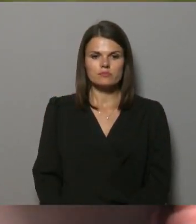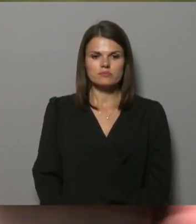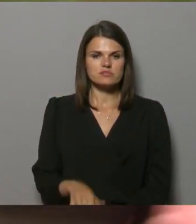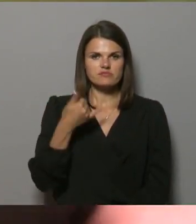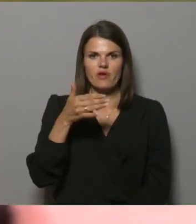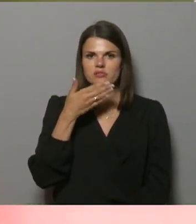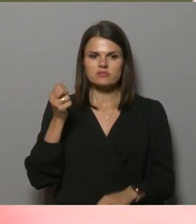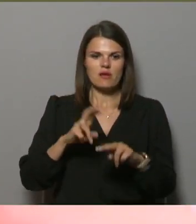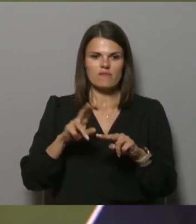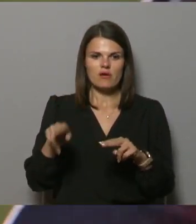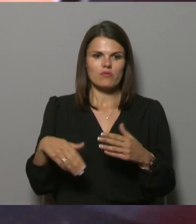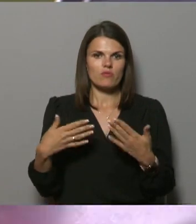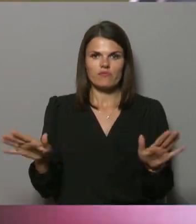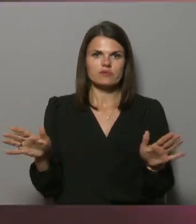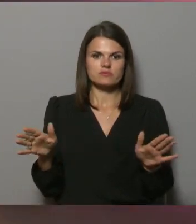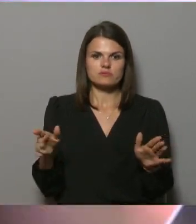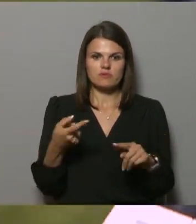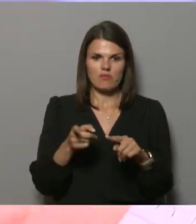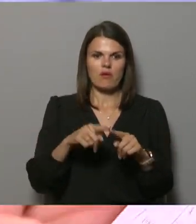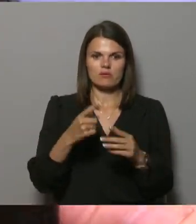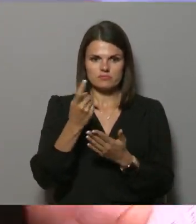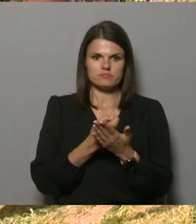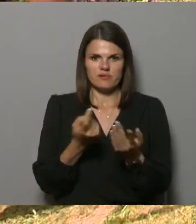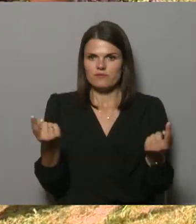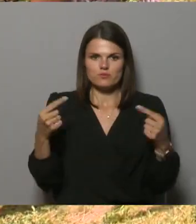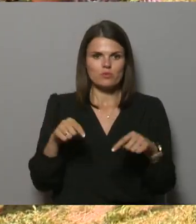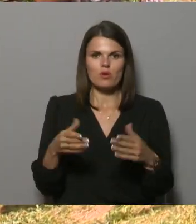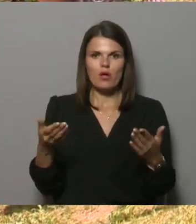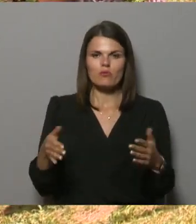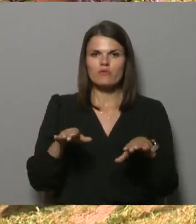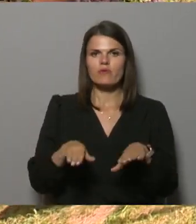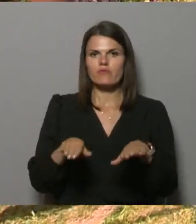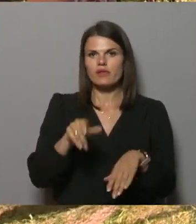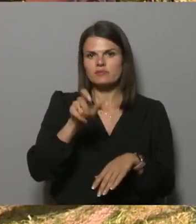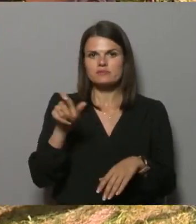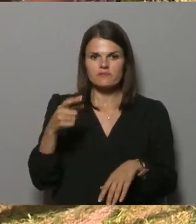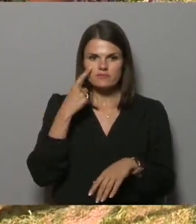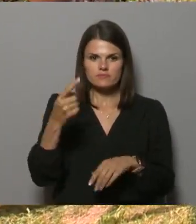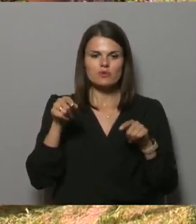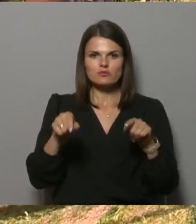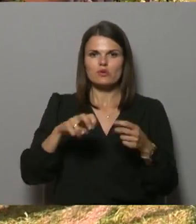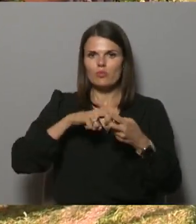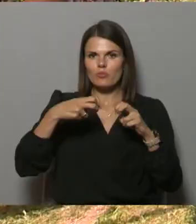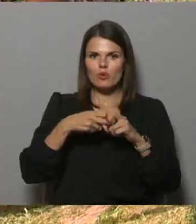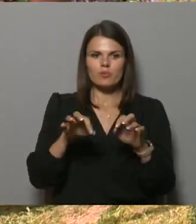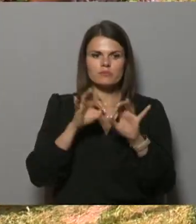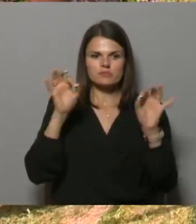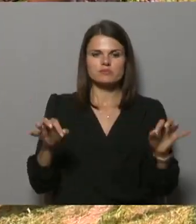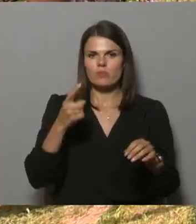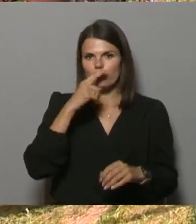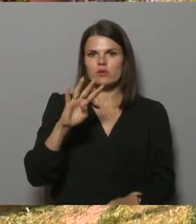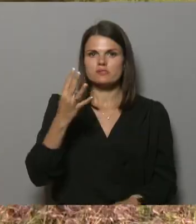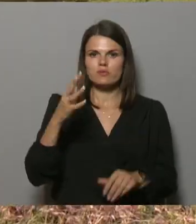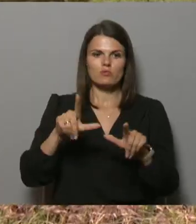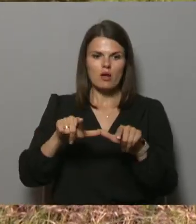Zvāns nav atļauts? Jā, un šī tāda atbilde man visu laiku ir. Vietējie ļaudz piefiksējuši, ka šādas problēmas sāk šās no 4.